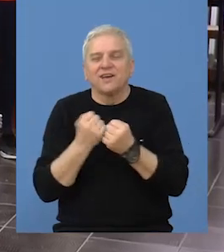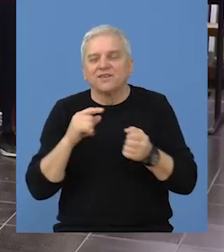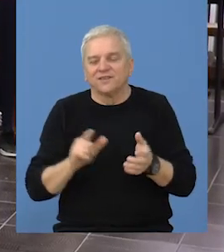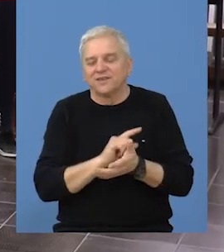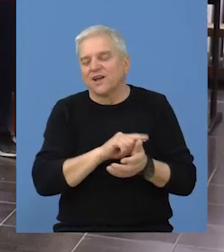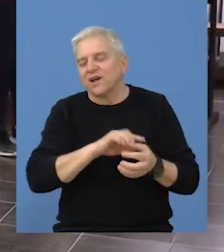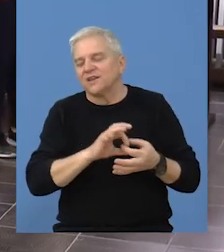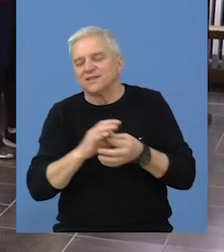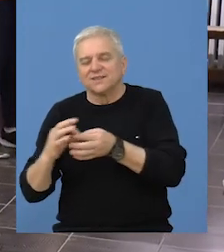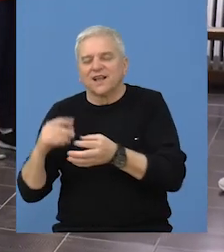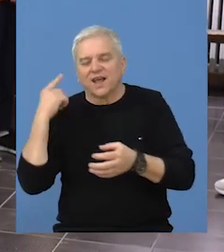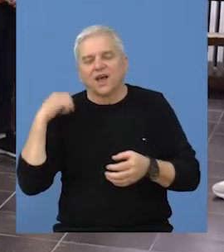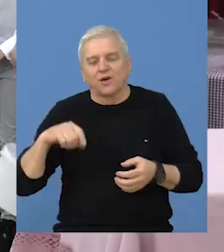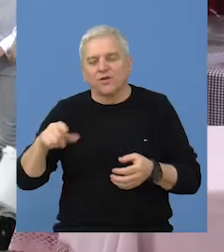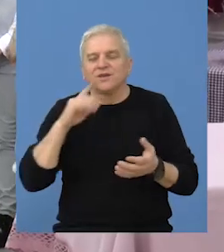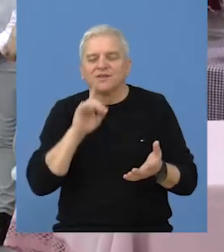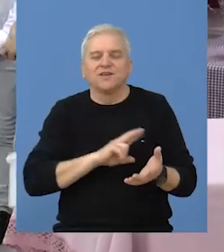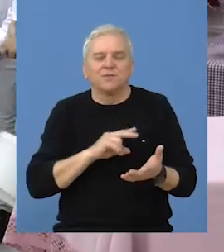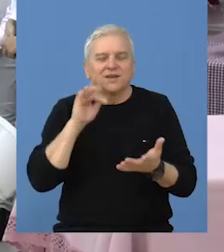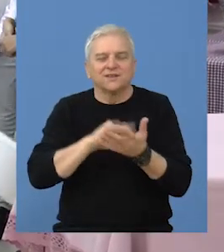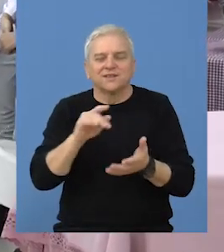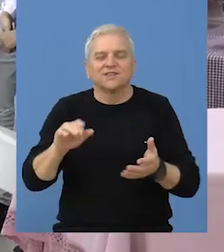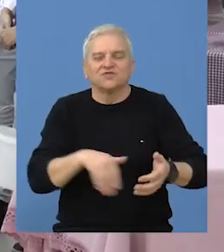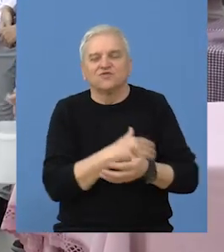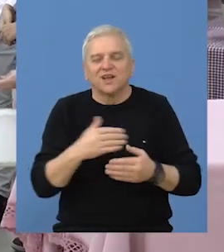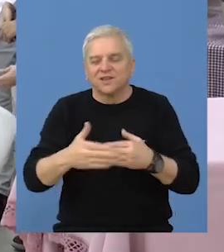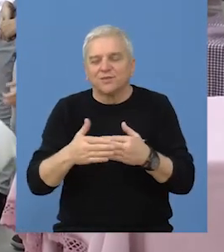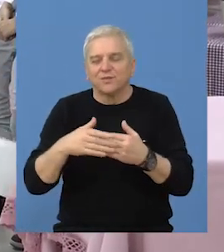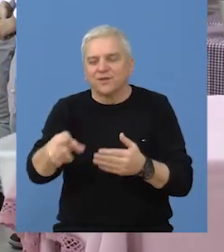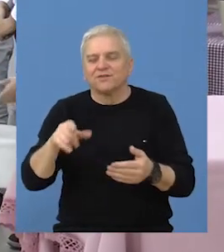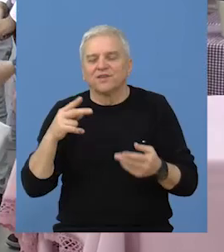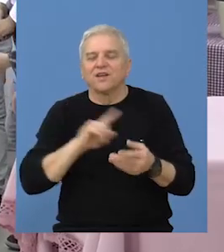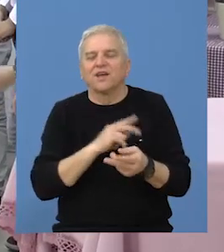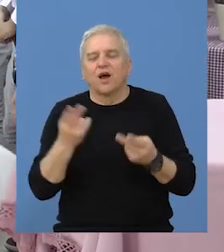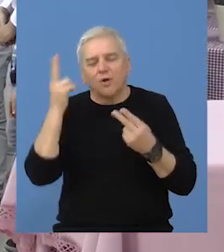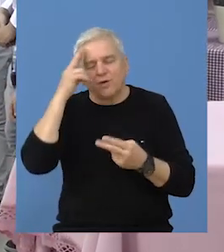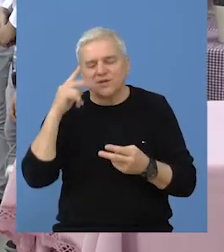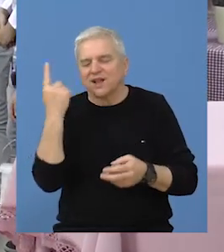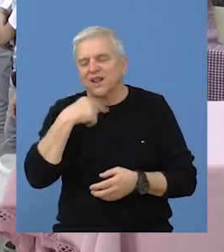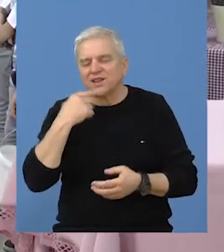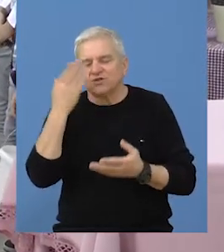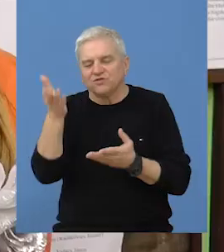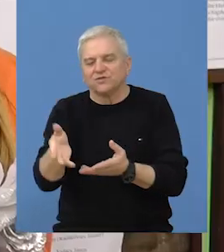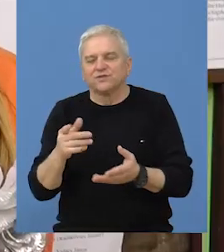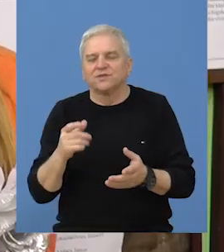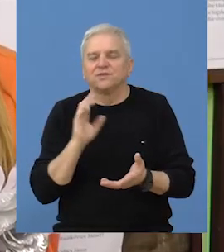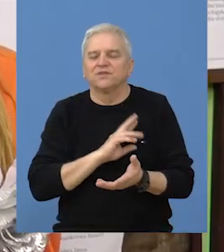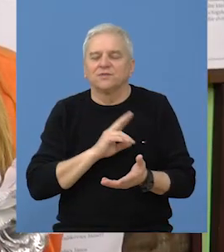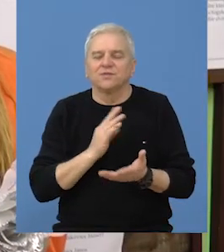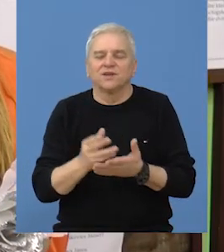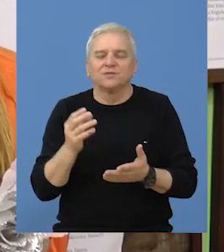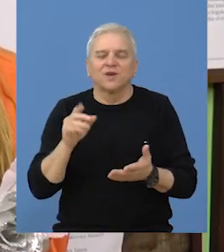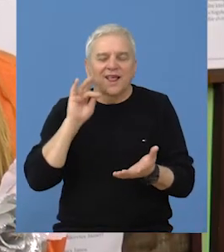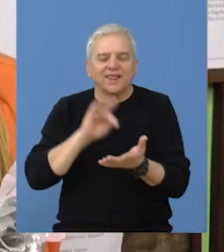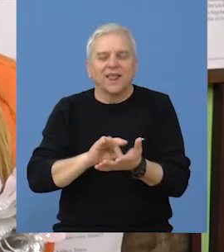aktivnosti tokom čitave godine, koje za cilje imaju da učenicima približe ovu znamenitu ličnost. Držali smo